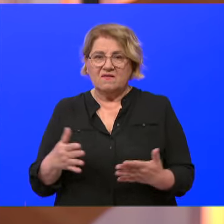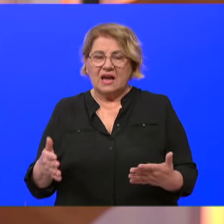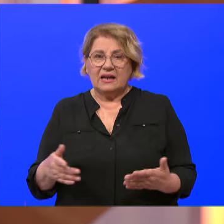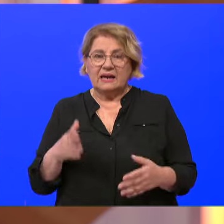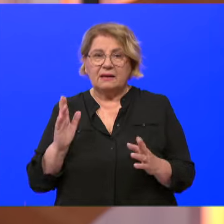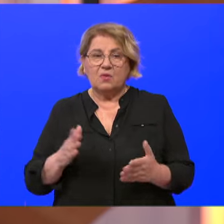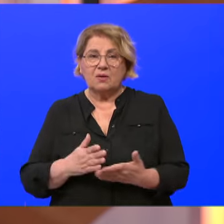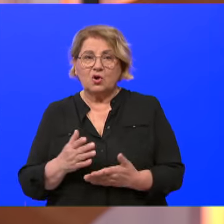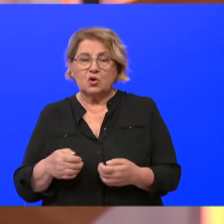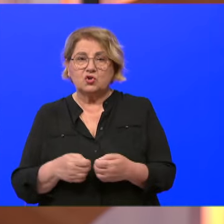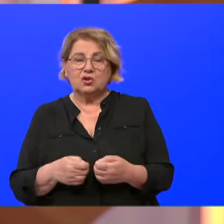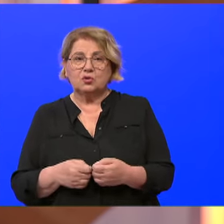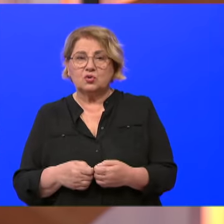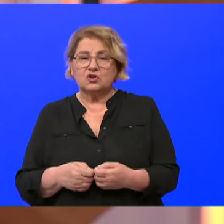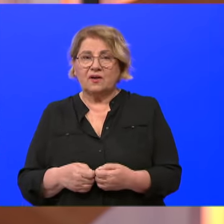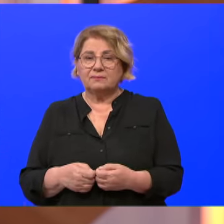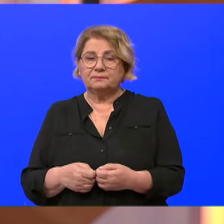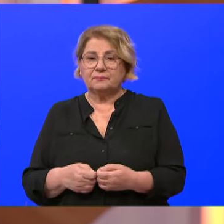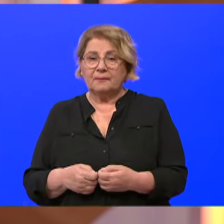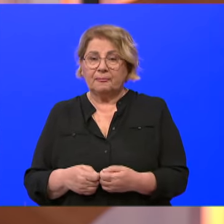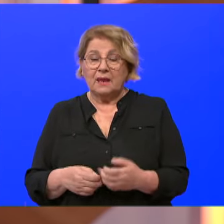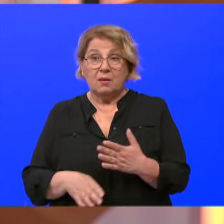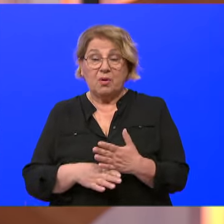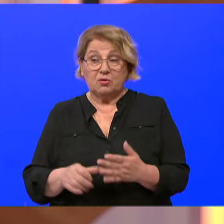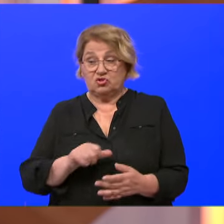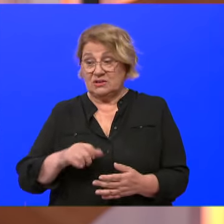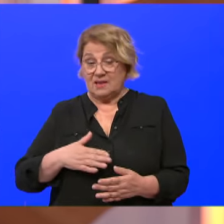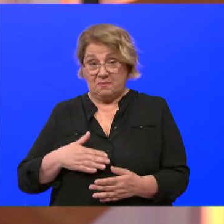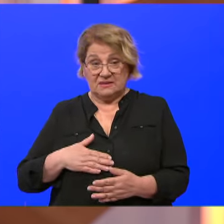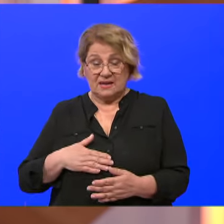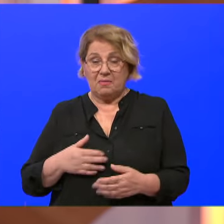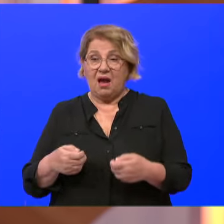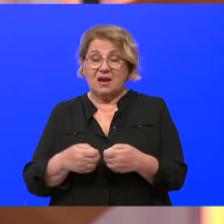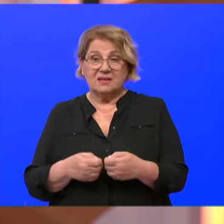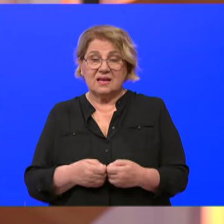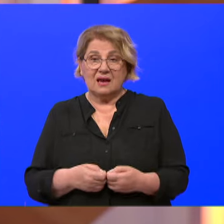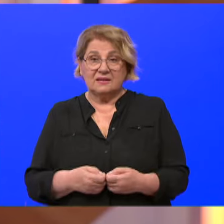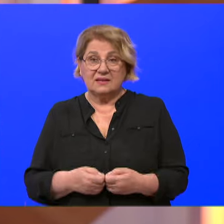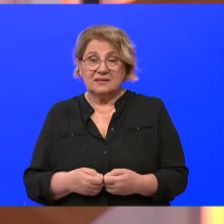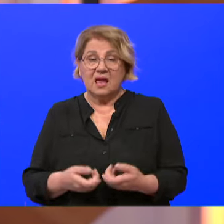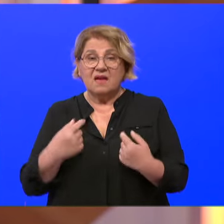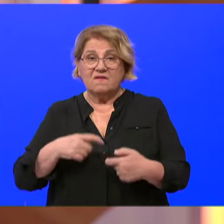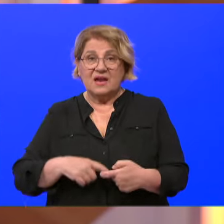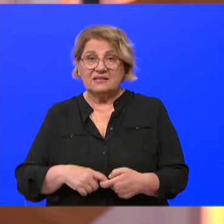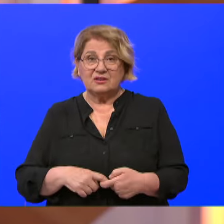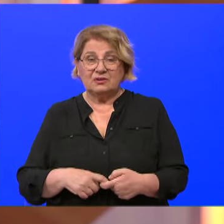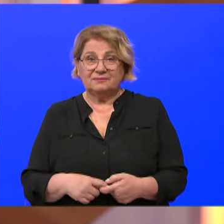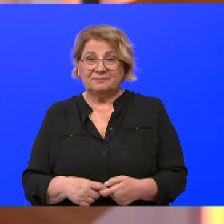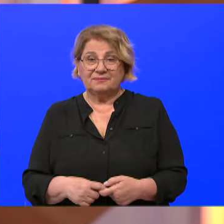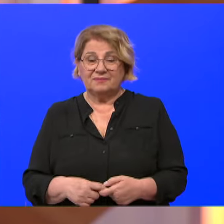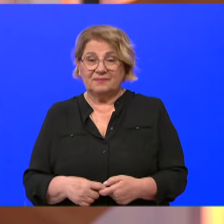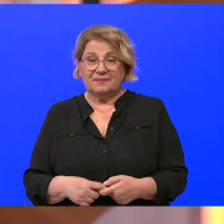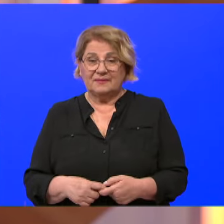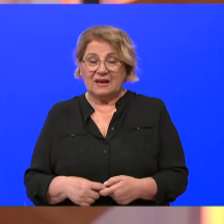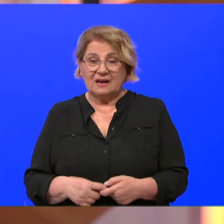kroz udruge civilnog društva pomoći sami sebe i zajednici. Što se tiče social